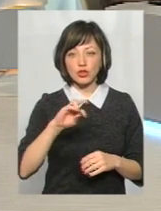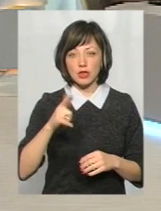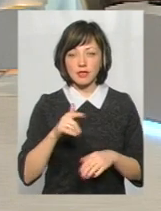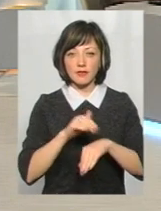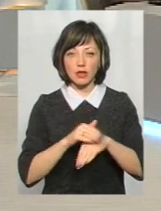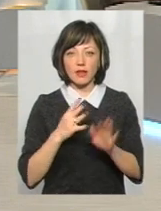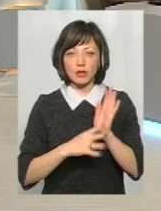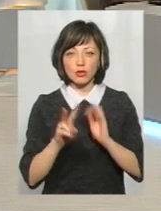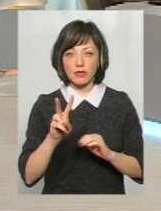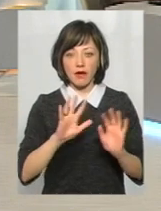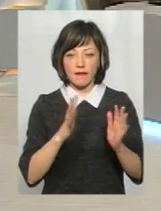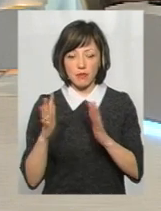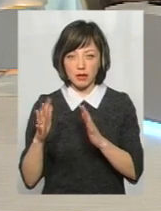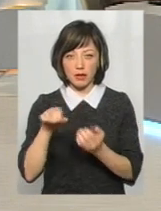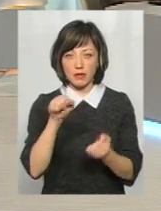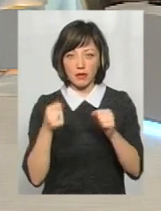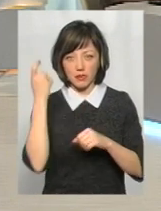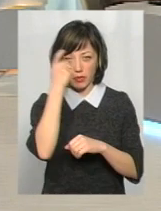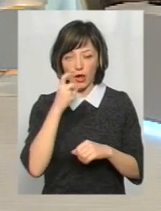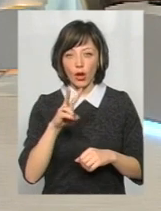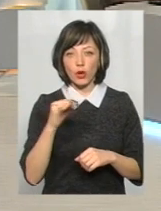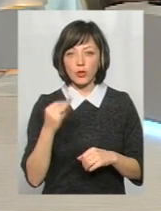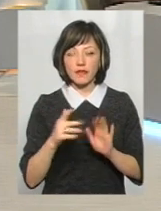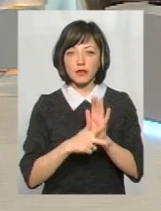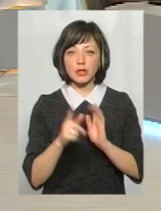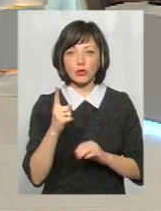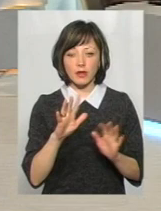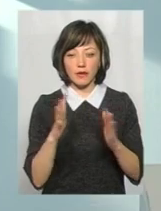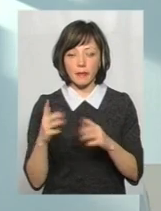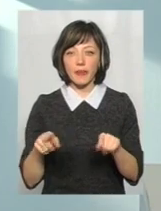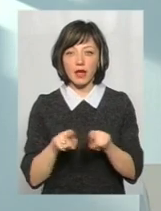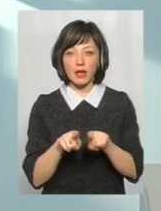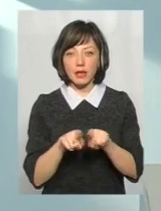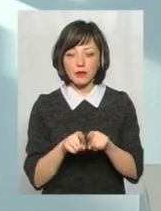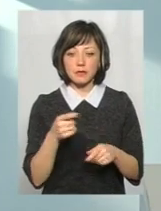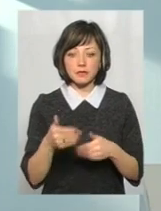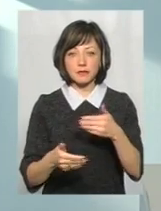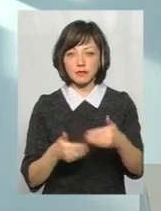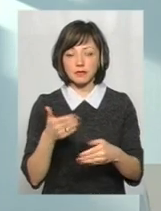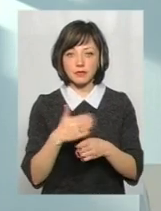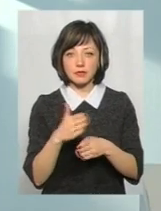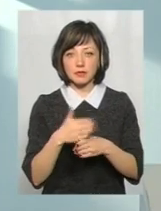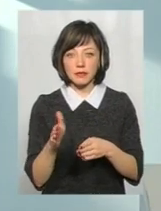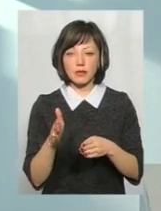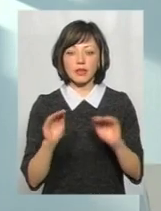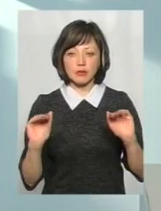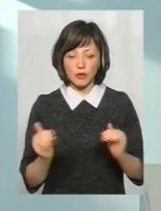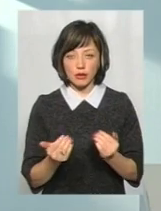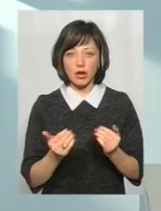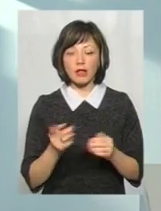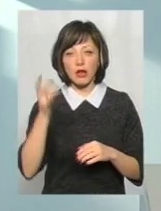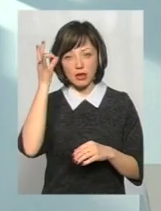зафіксовано 92 випадки керування на підпитку, то в лютому 81. І такими маленькими шашками ми все ж таки приходимо до зменшення.